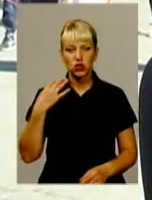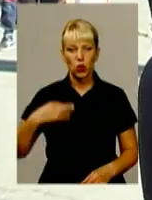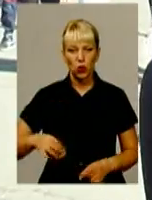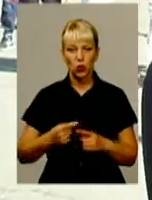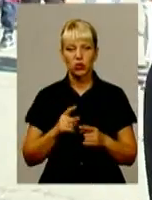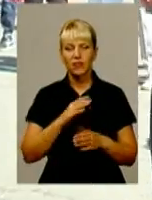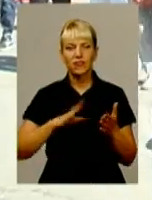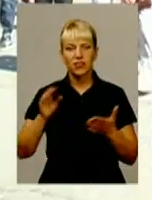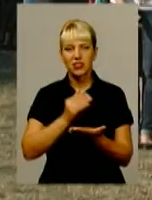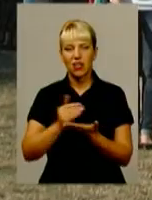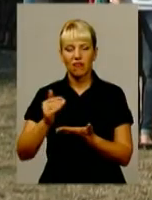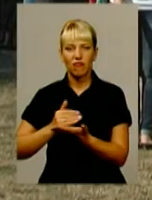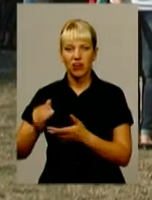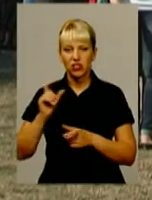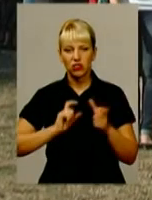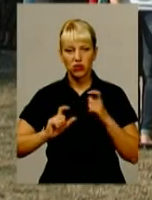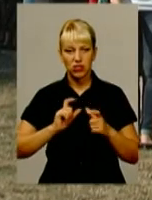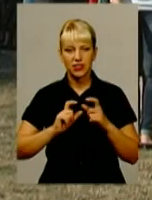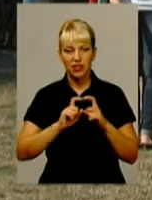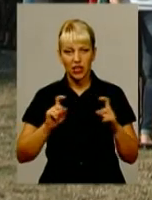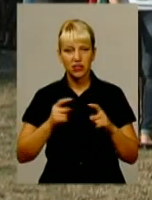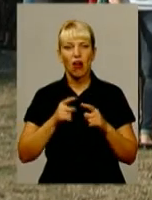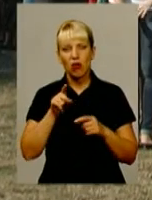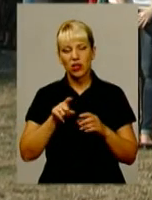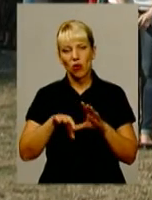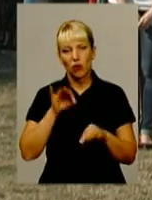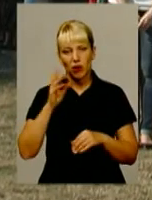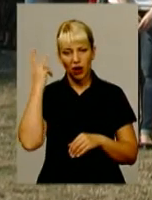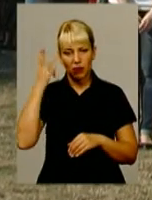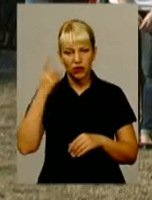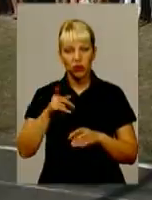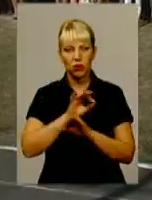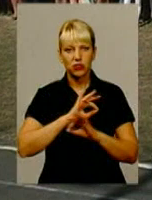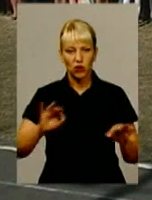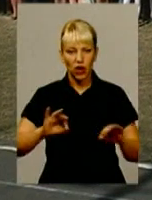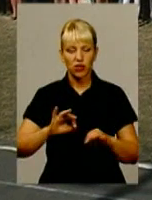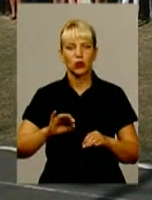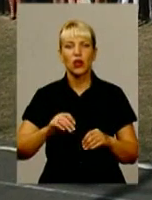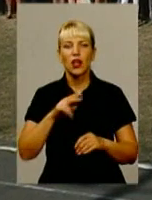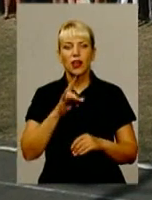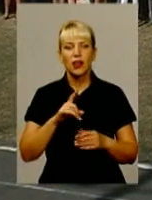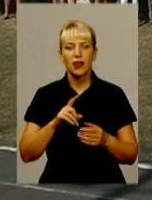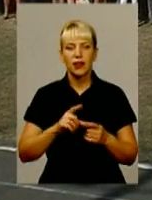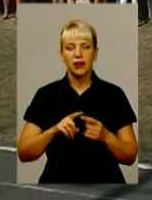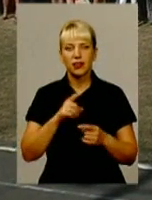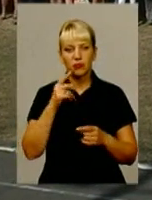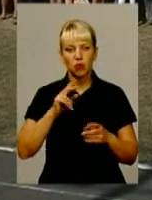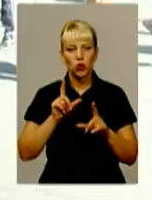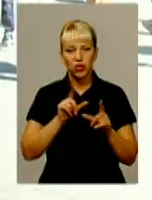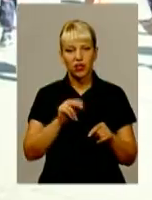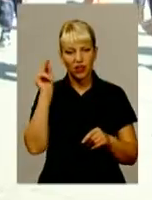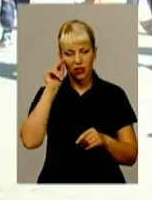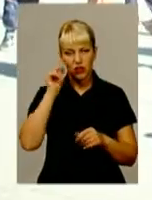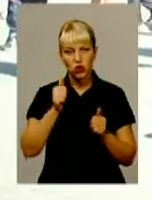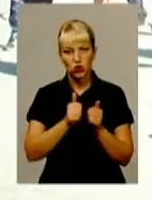вишів обрала саме Хмельницький національний університет через його бездоганну репутацію та навіть поїхала на навчання до сусідньої області.